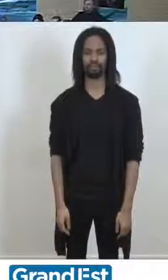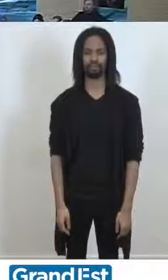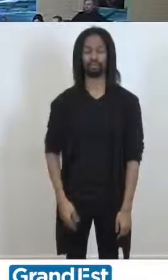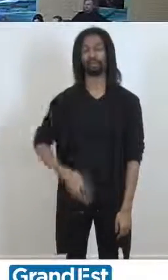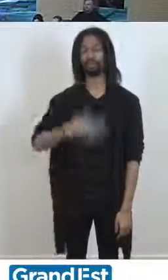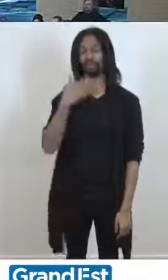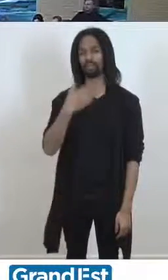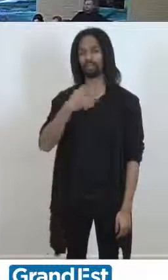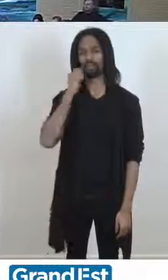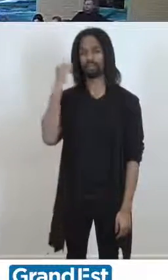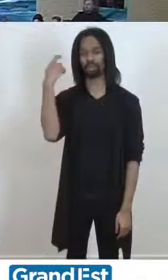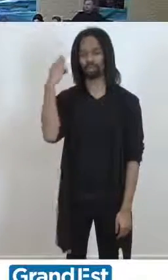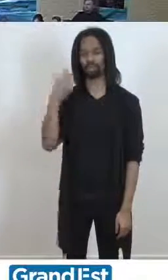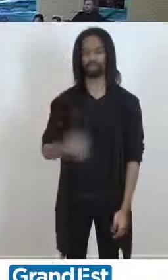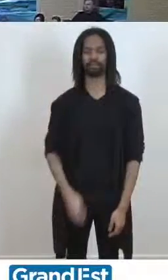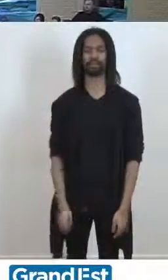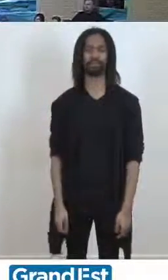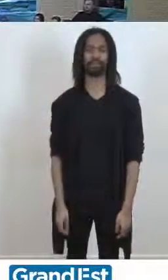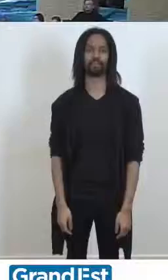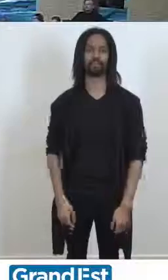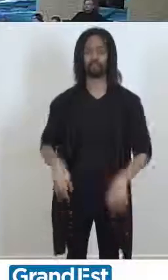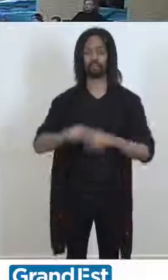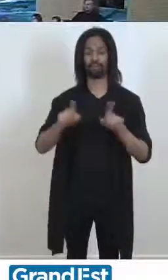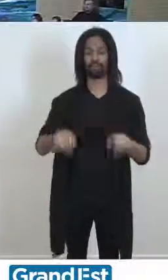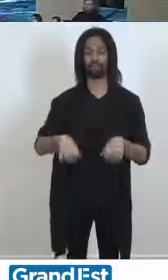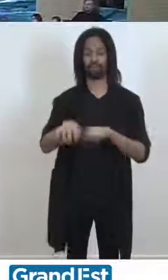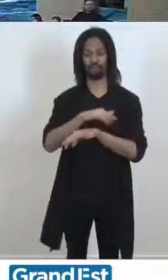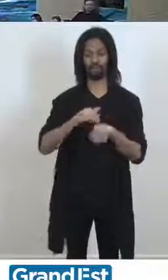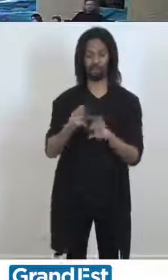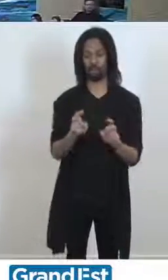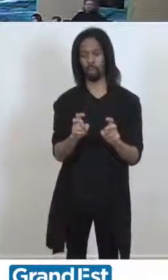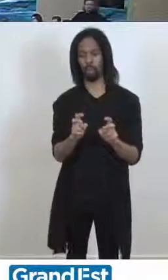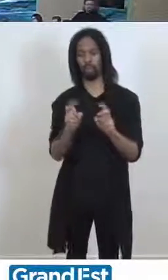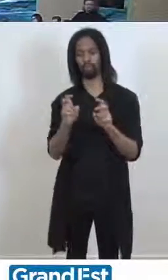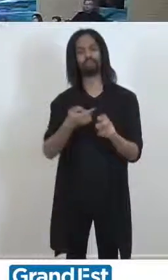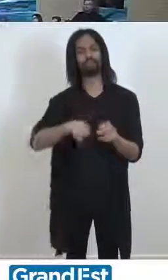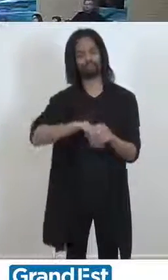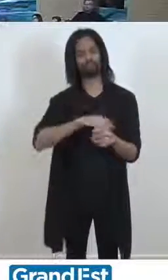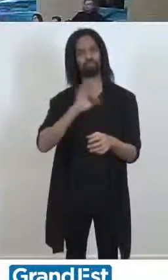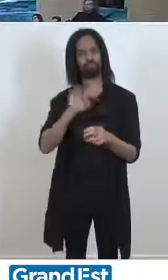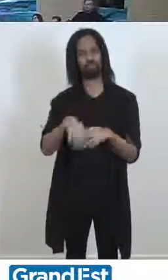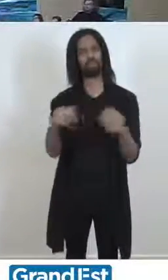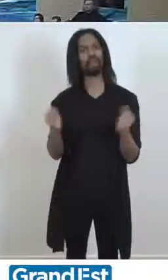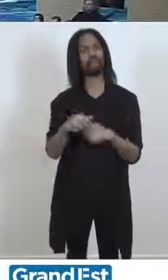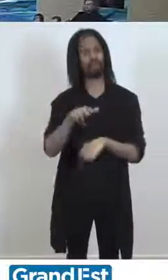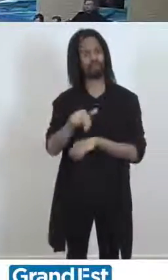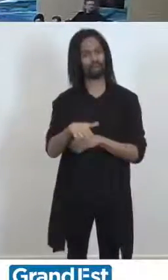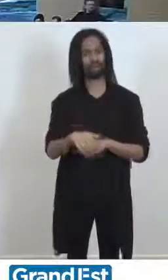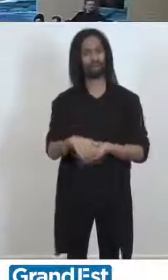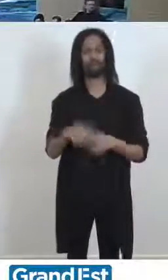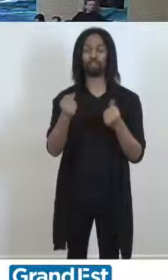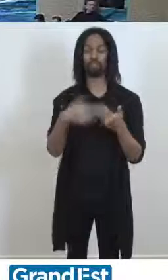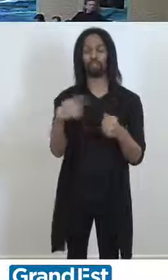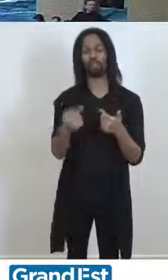Merci, le Président. Ce budget environnement en légère augmentation, nous le soutiendrons. Et plutôt qu'une énumération de